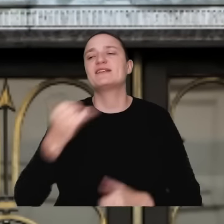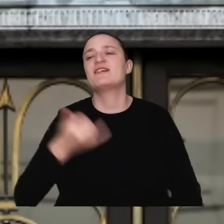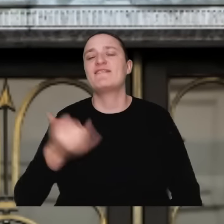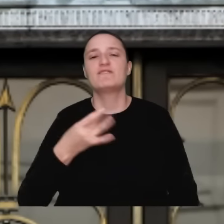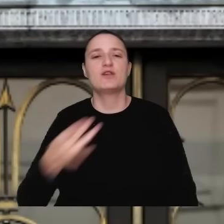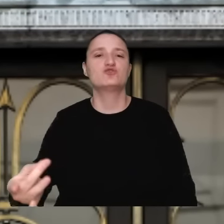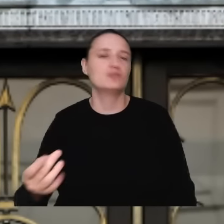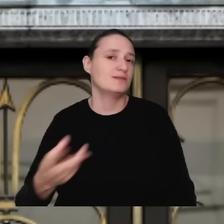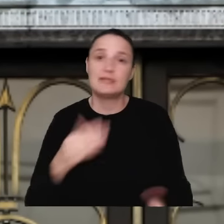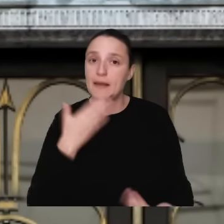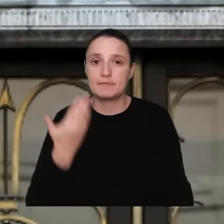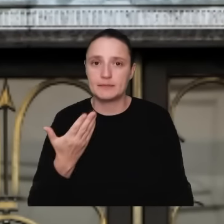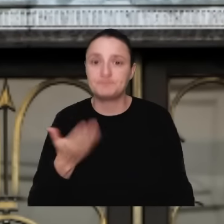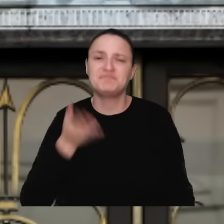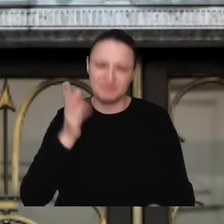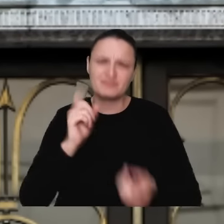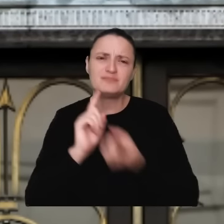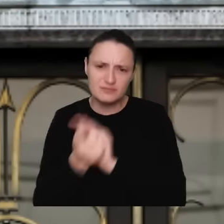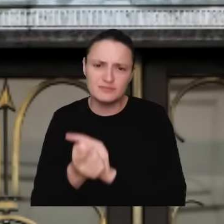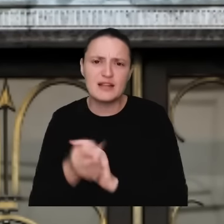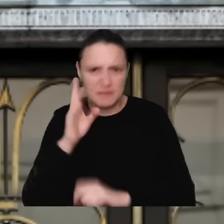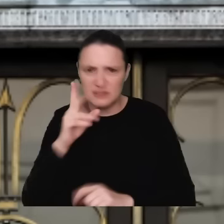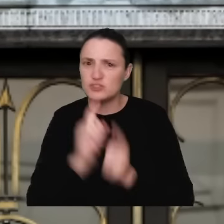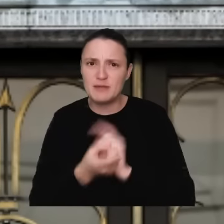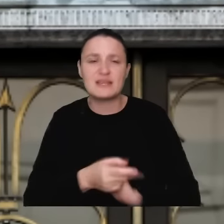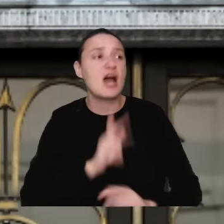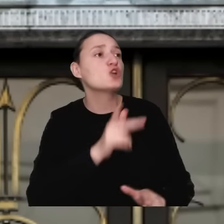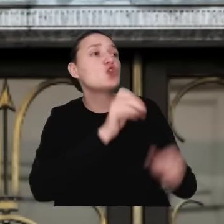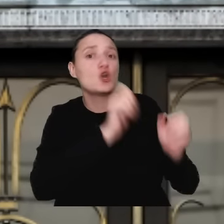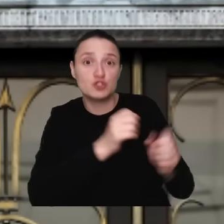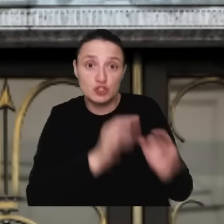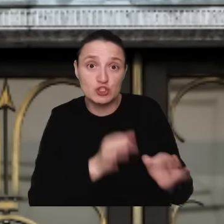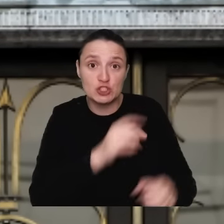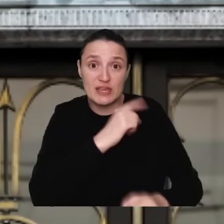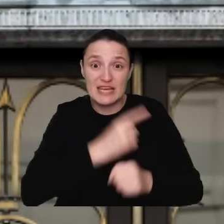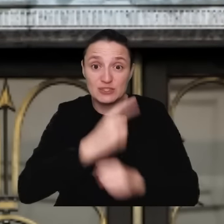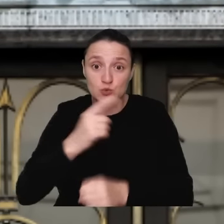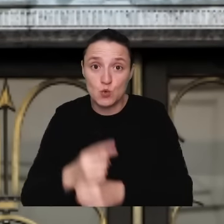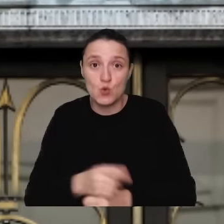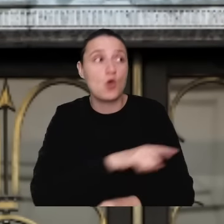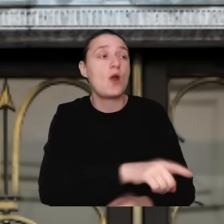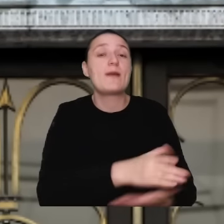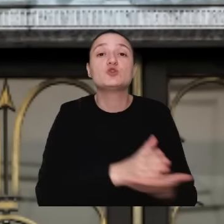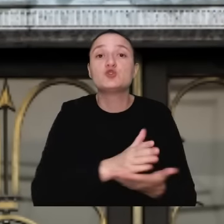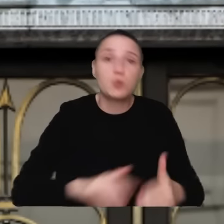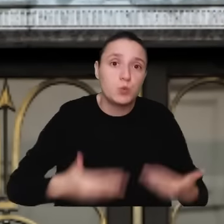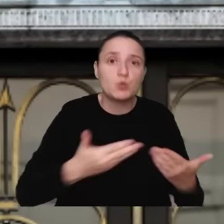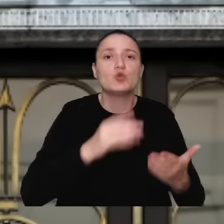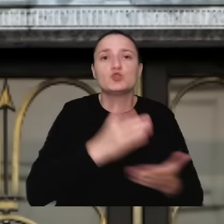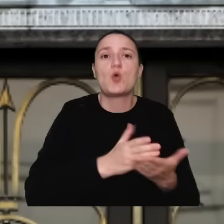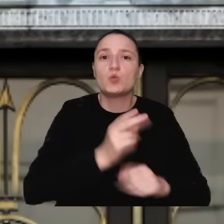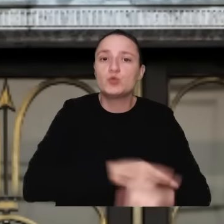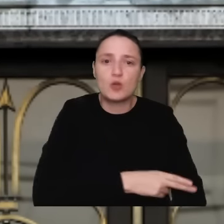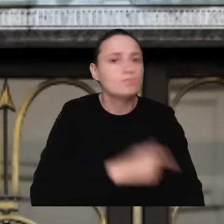czy później dojdzie do zmiany i ci wszyscy ludzie, którzy dziś podejmują te decyzje albo służą tym decyzjom na poziomie urzędniczym,